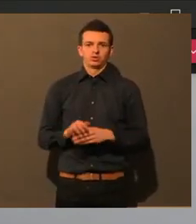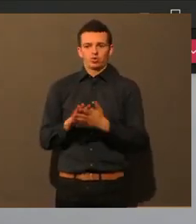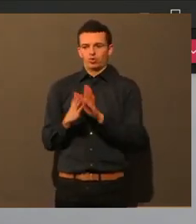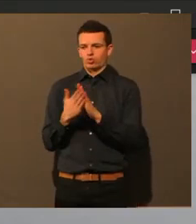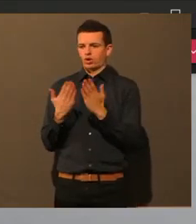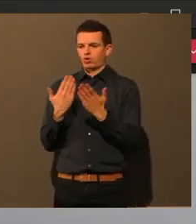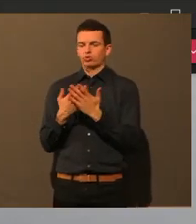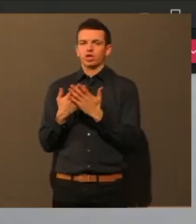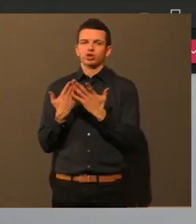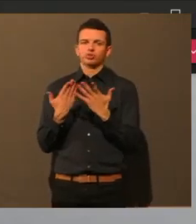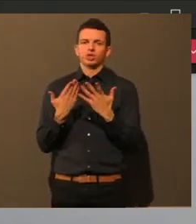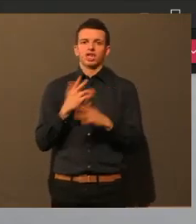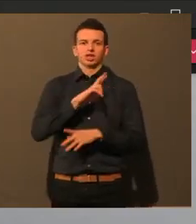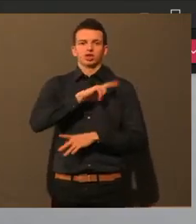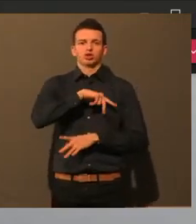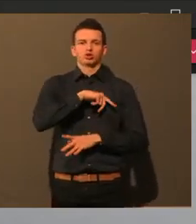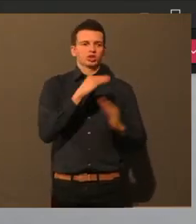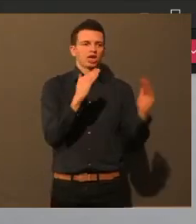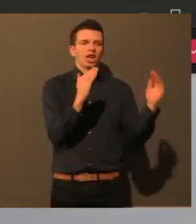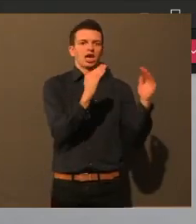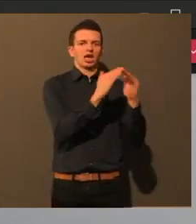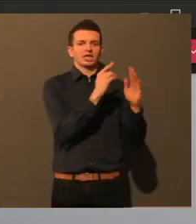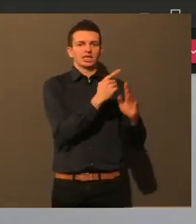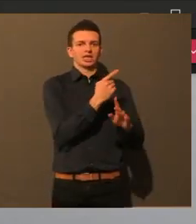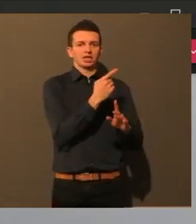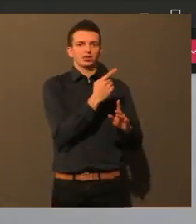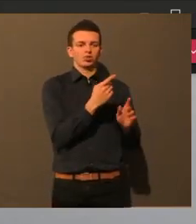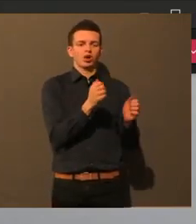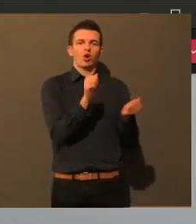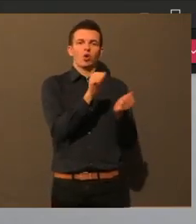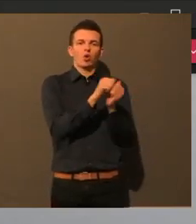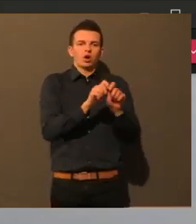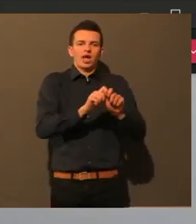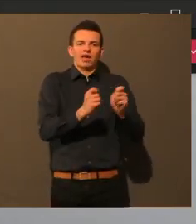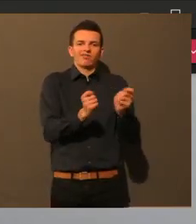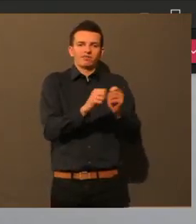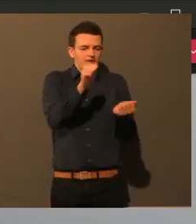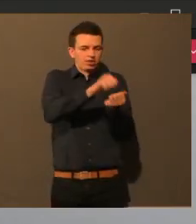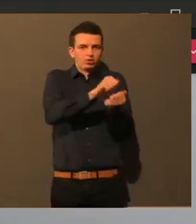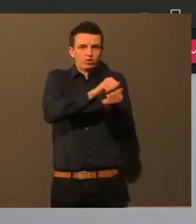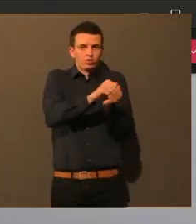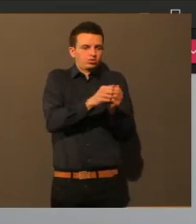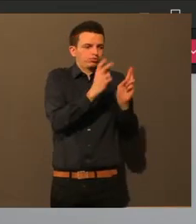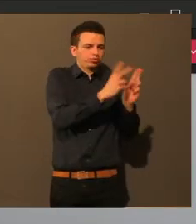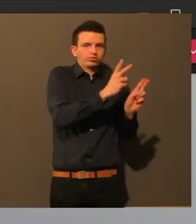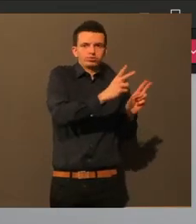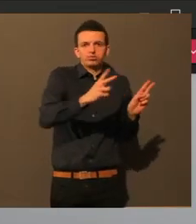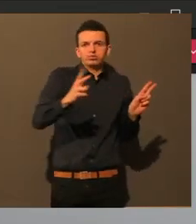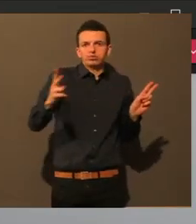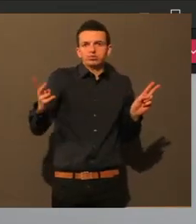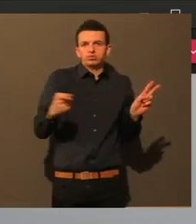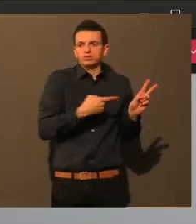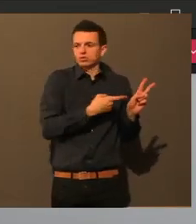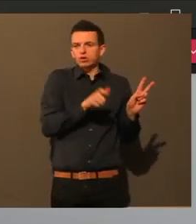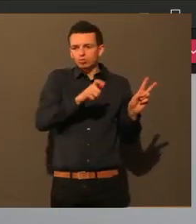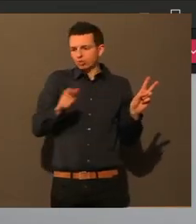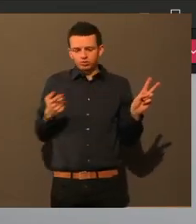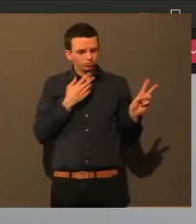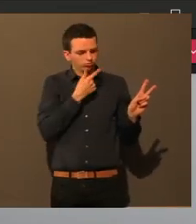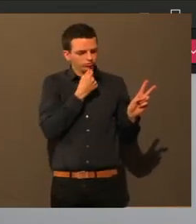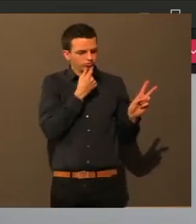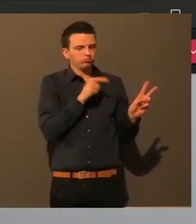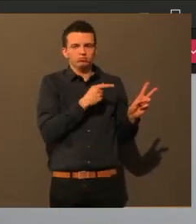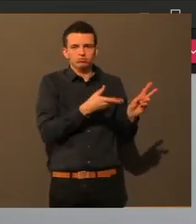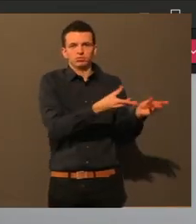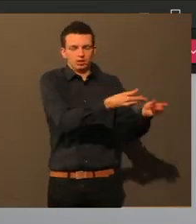aber im Endeffekt ja dafür Werbung macht, dass es eben verschiedene Angebote gibt. Und ja, weil die Kirchen einfach mit ins Boot holt bei uns in